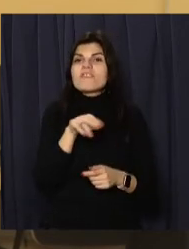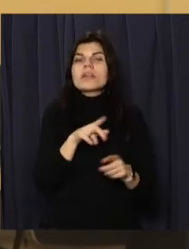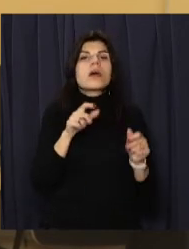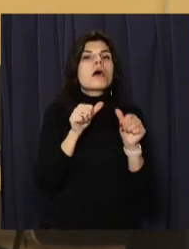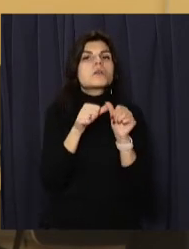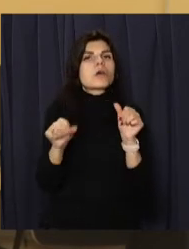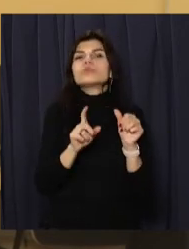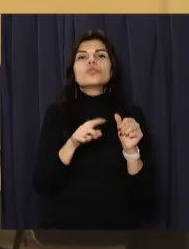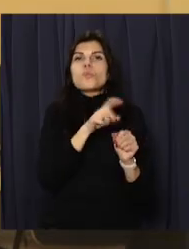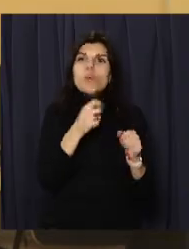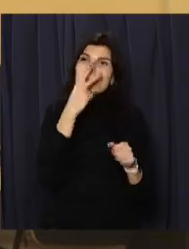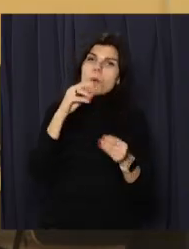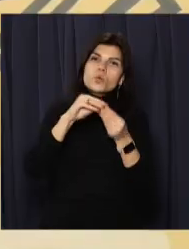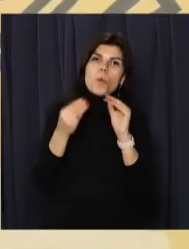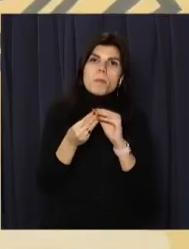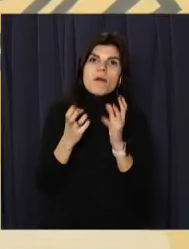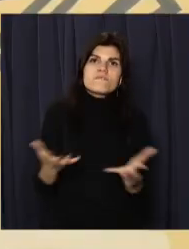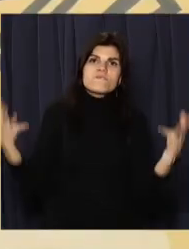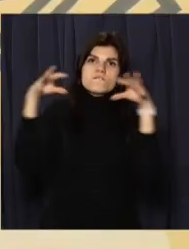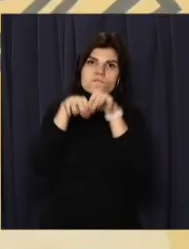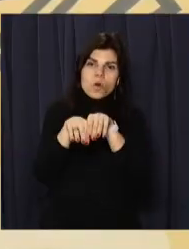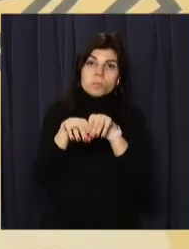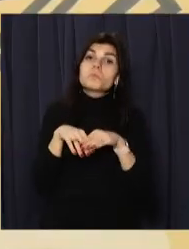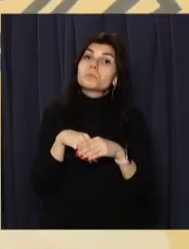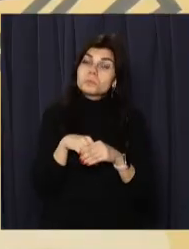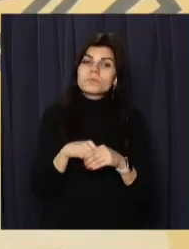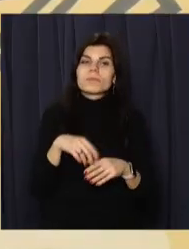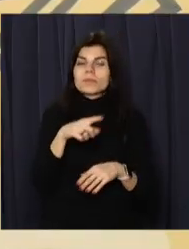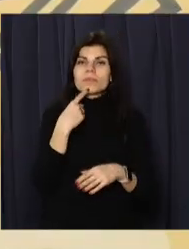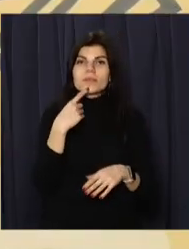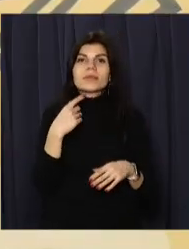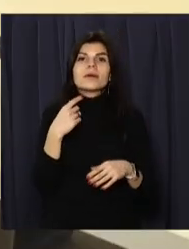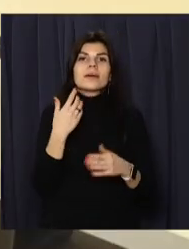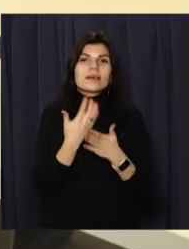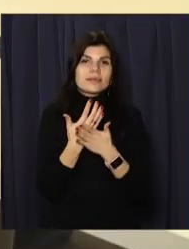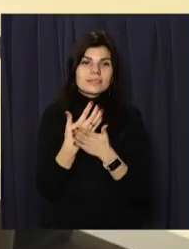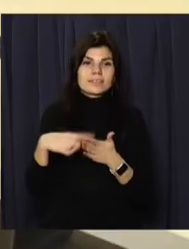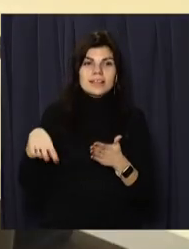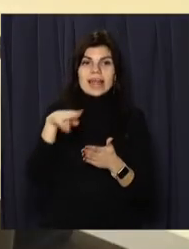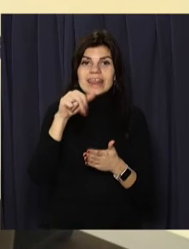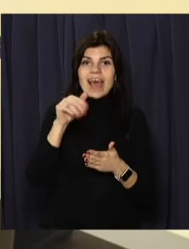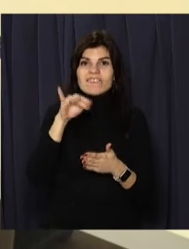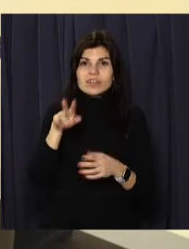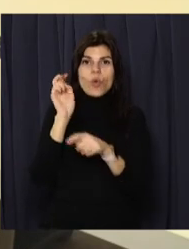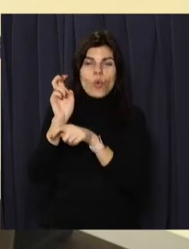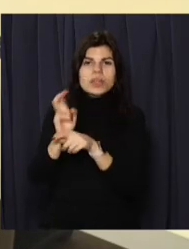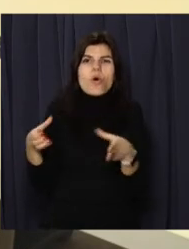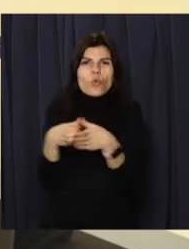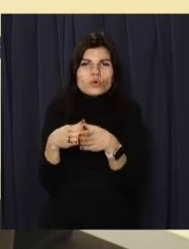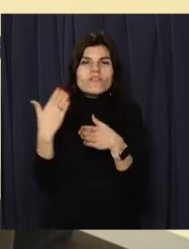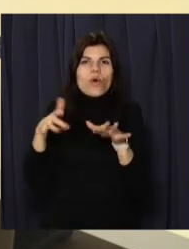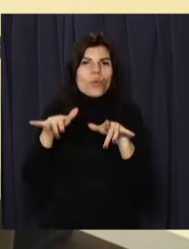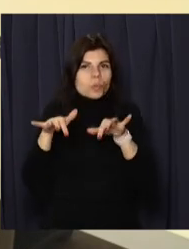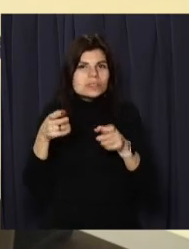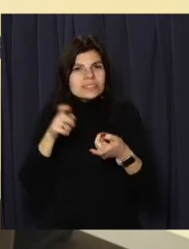він може подивитися на проблему комплексно. Гурток астрономії та ІТ, станції юних техніків Дніпра, Давид відвідує вже чотири роки. Зі